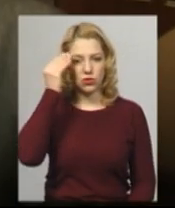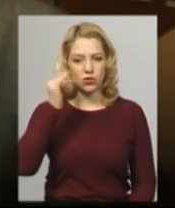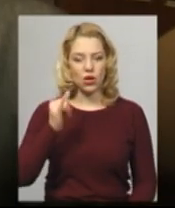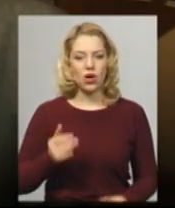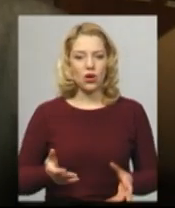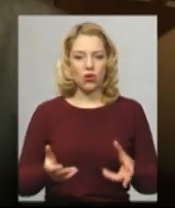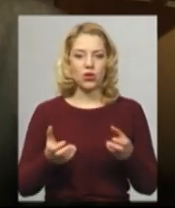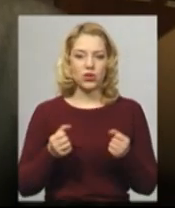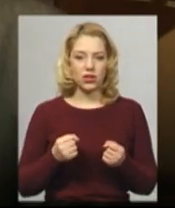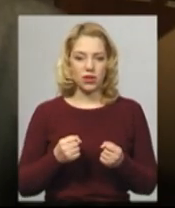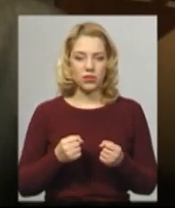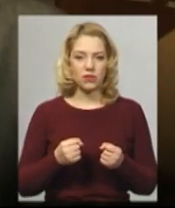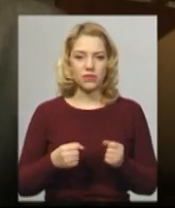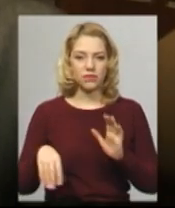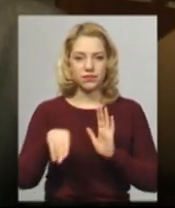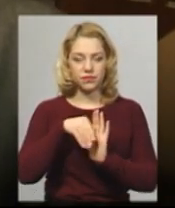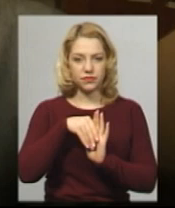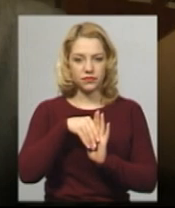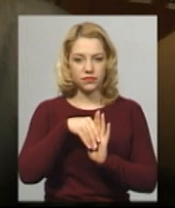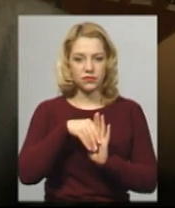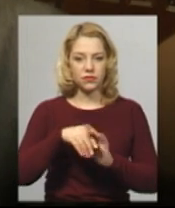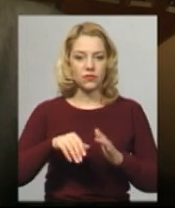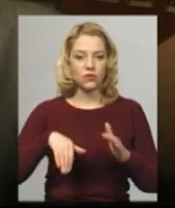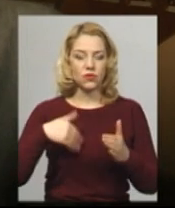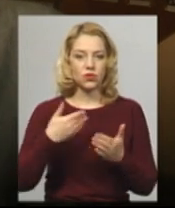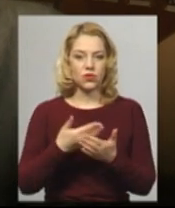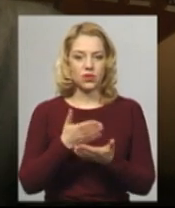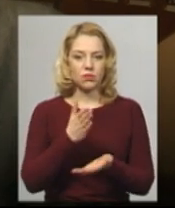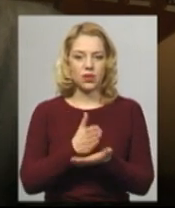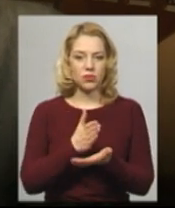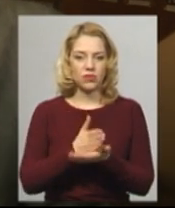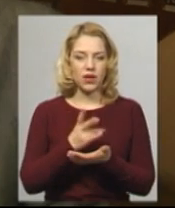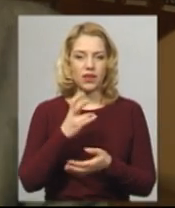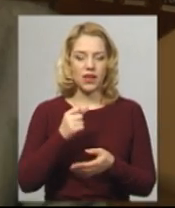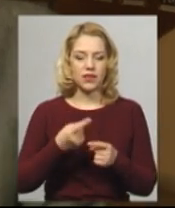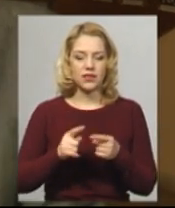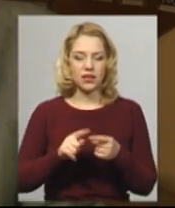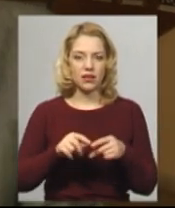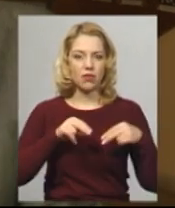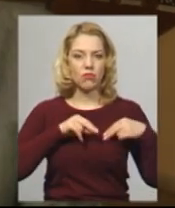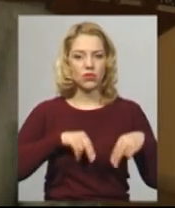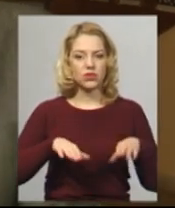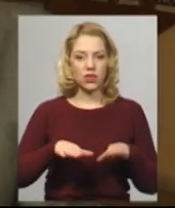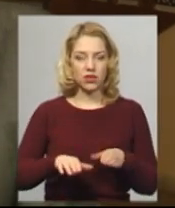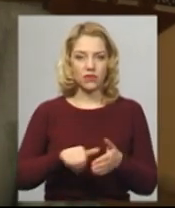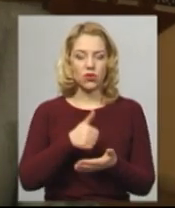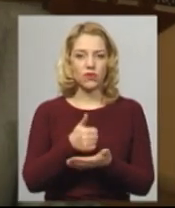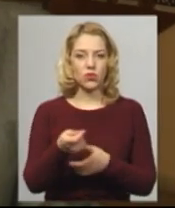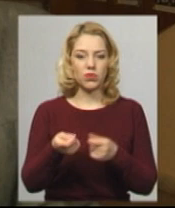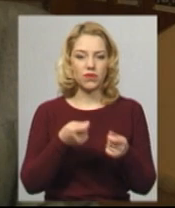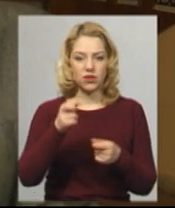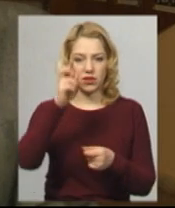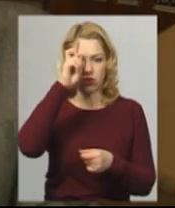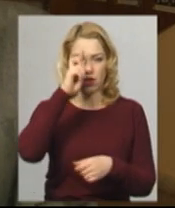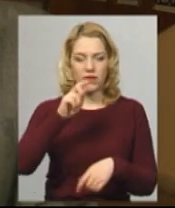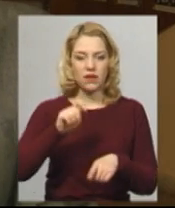отриманні неправомірної вигоди, досі перебуває на заменій посаді у головному управлінні Державної